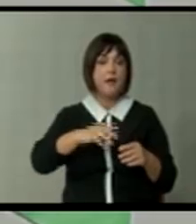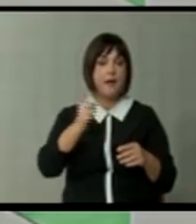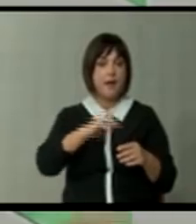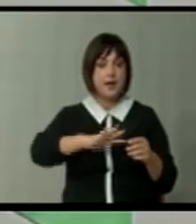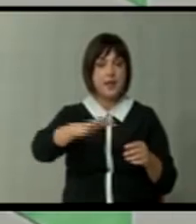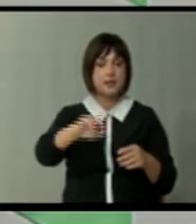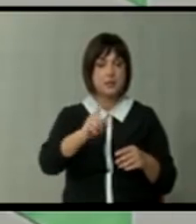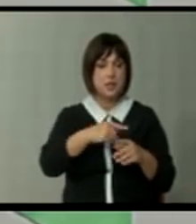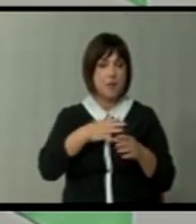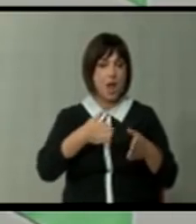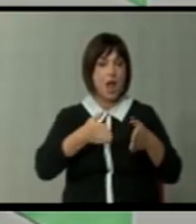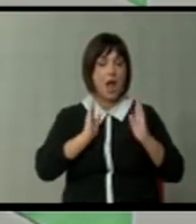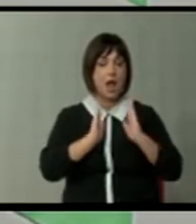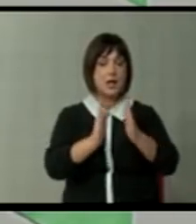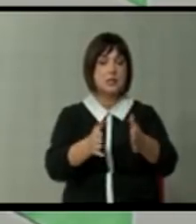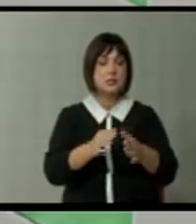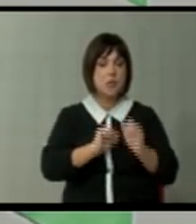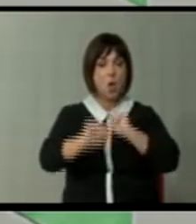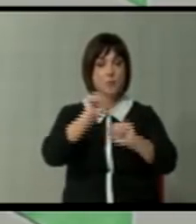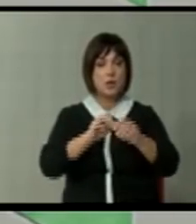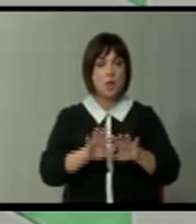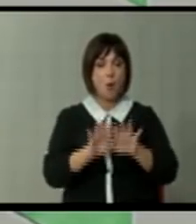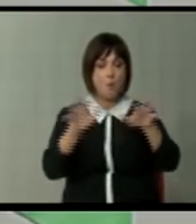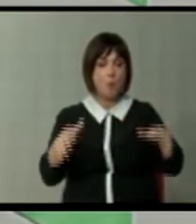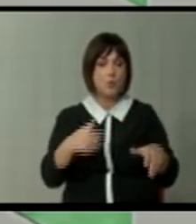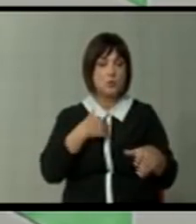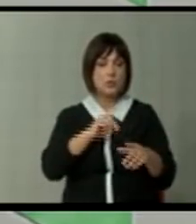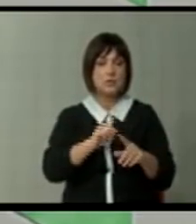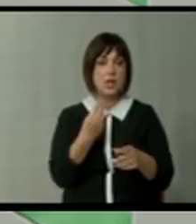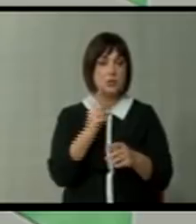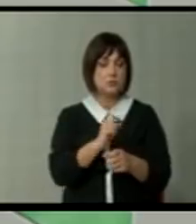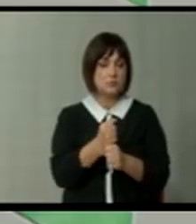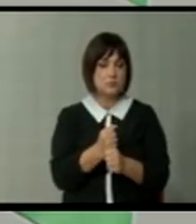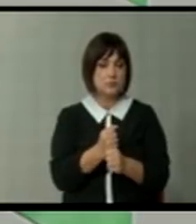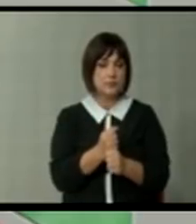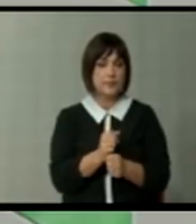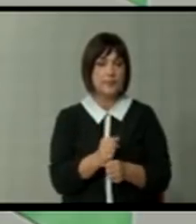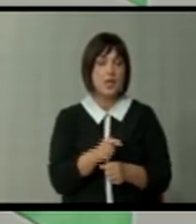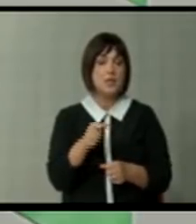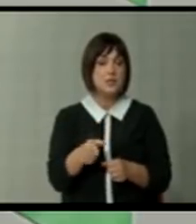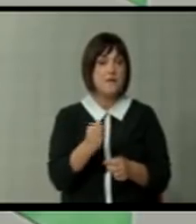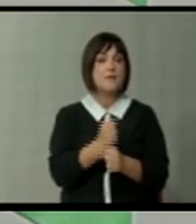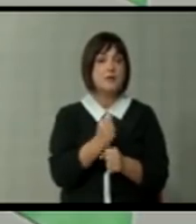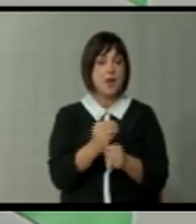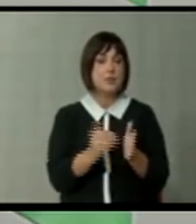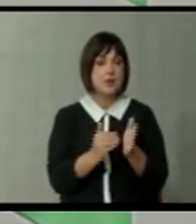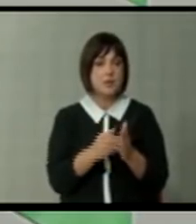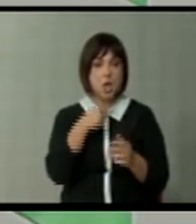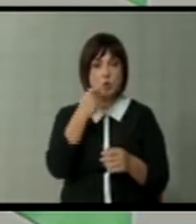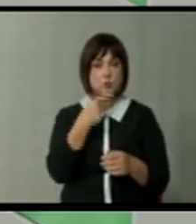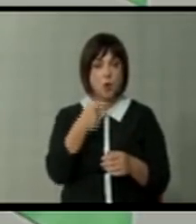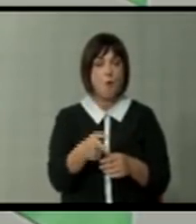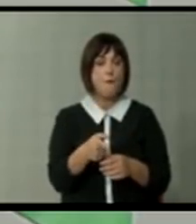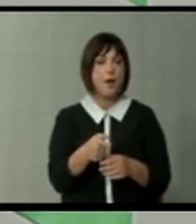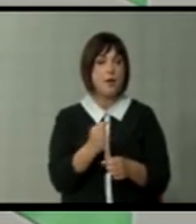регулирана има канали за одбрана од поплави кои што денеска се абсолютно нефункционални. И за такви работи треба да зборуваме. Тоа е